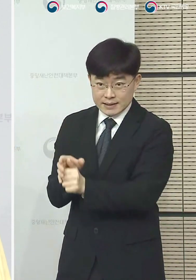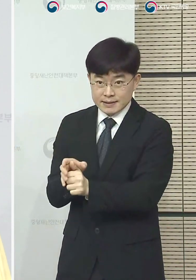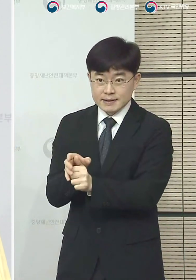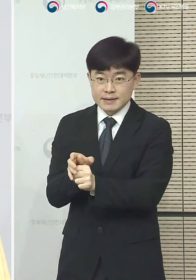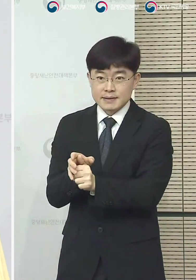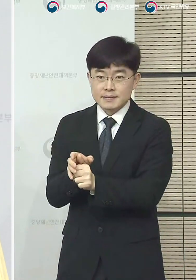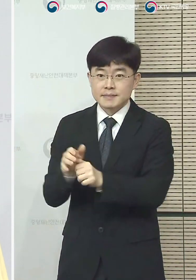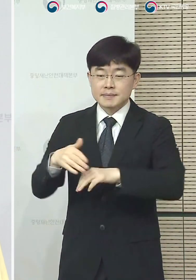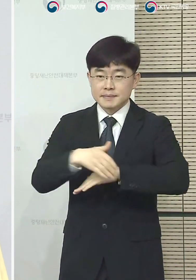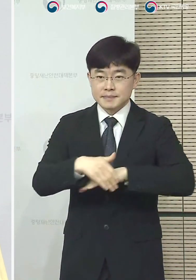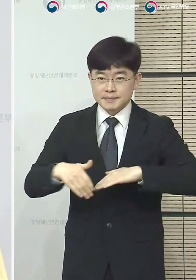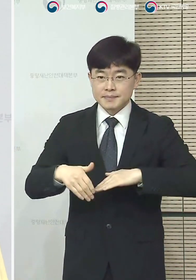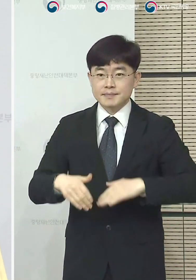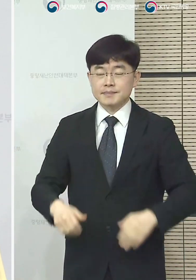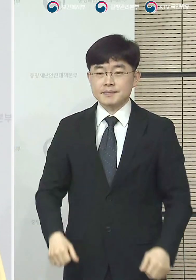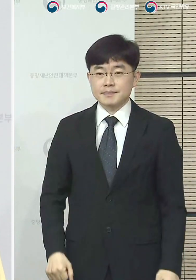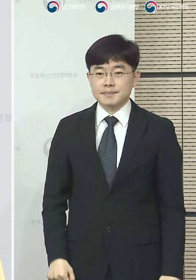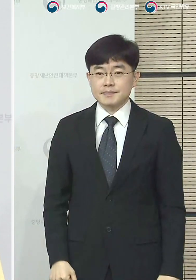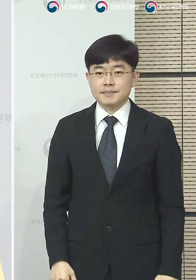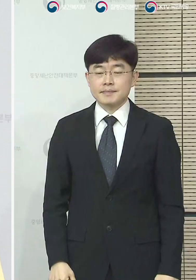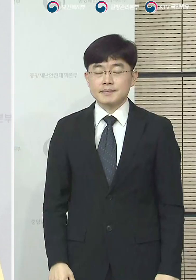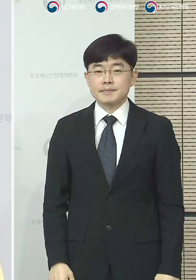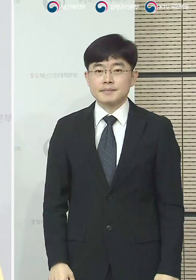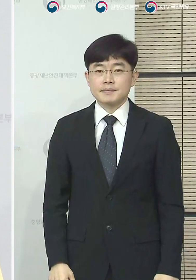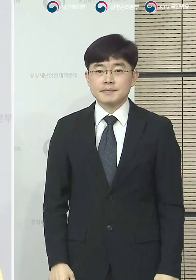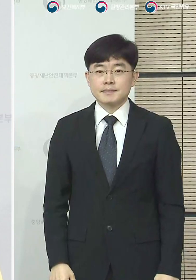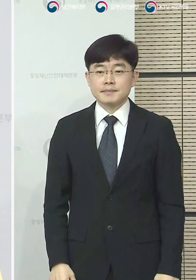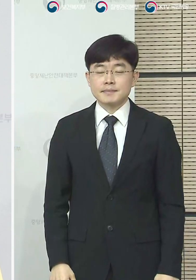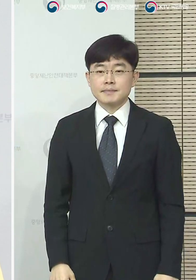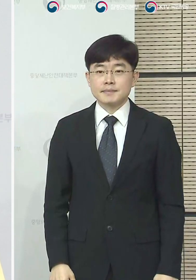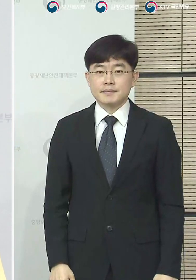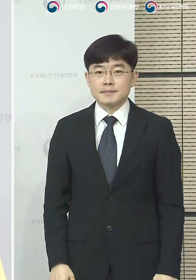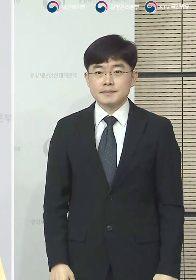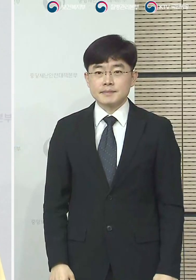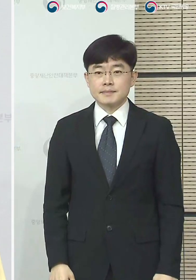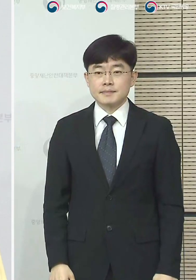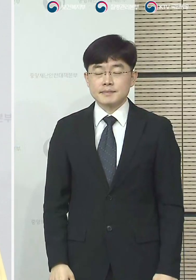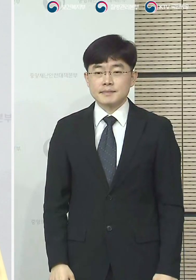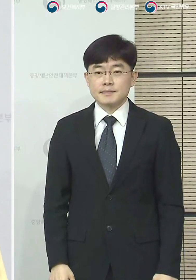입국 검역에 참여를 하게 되고 투입이 되게 되고